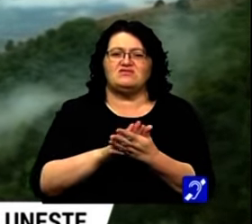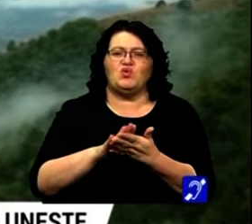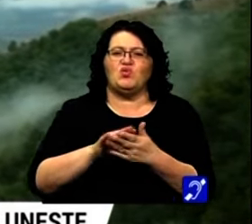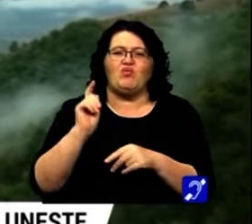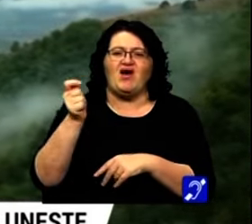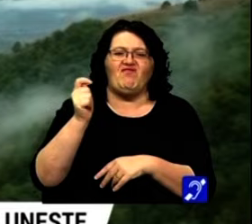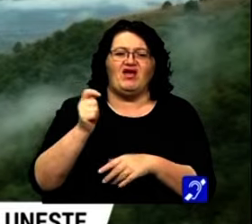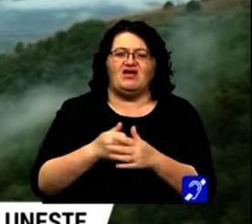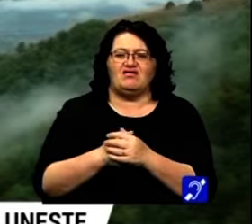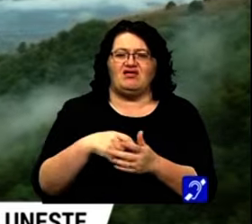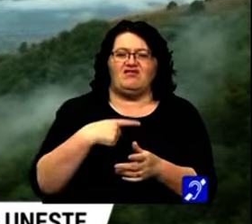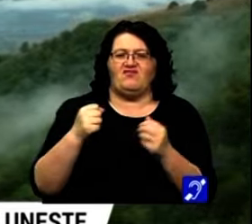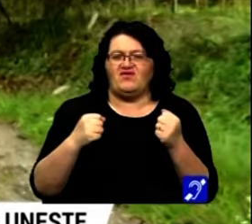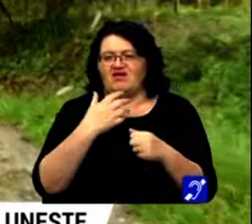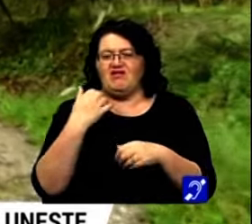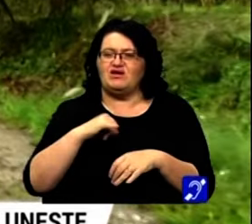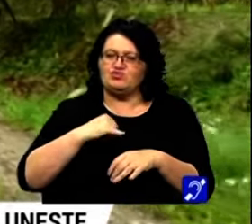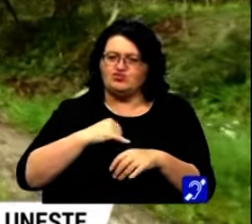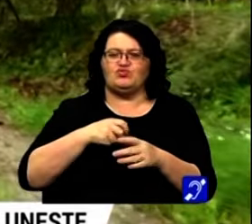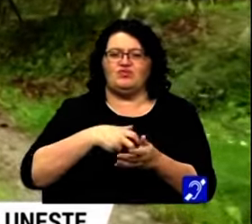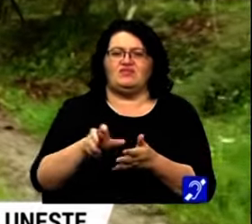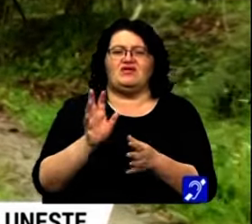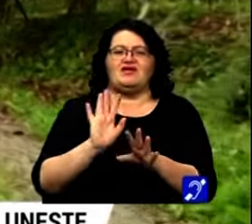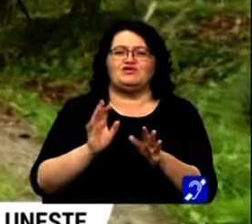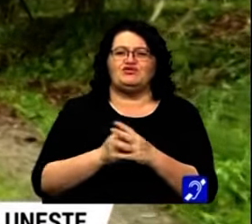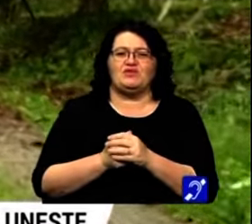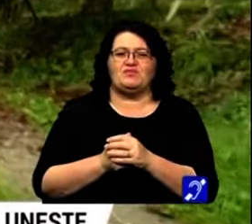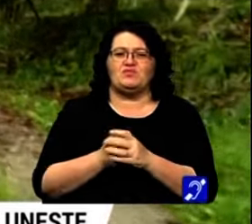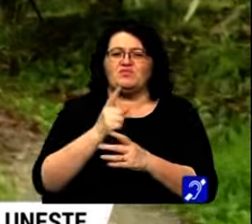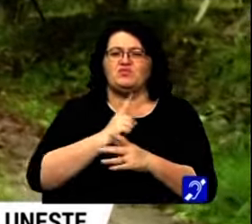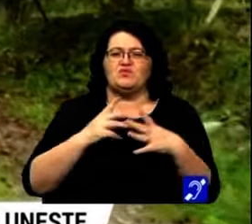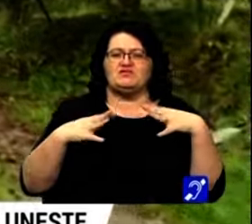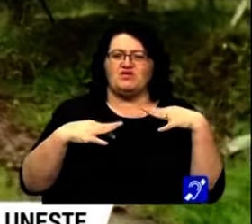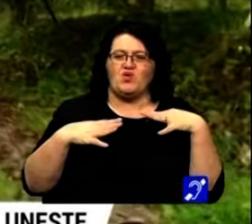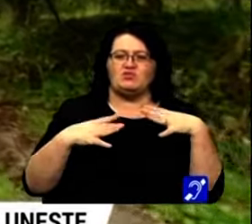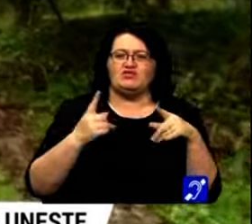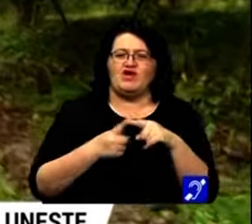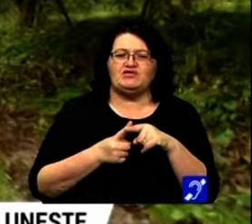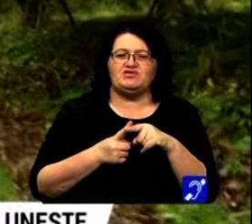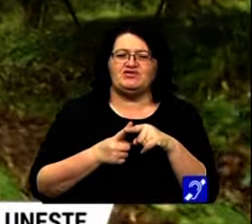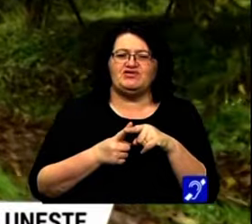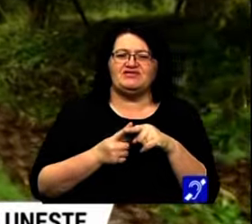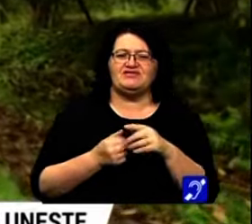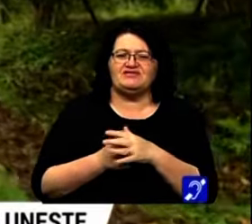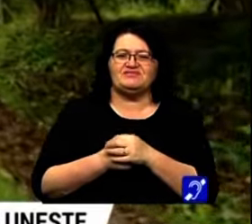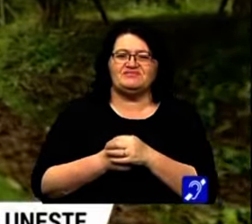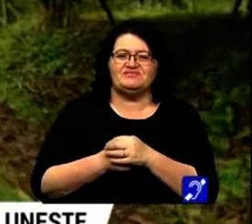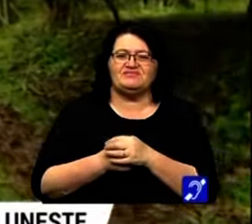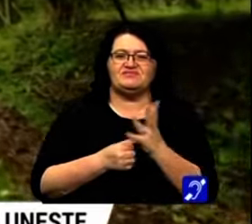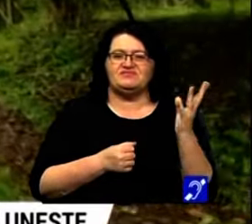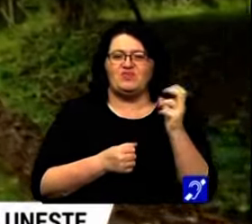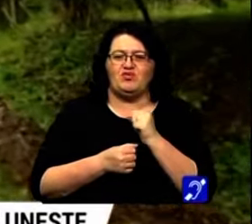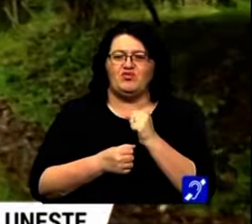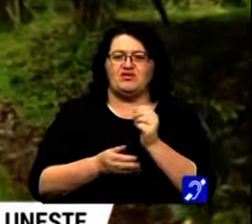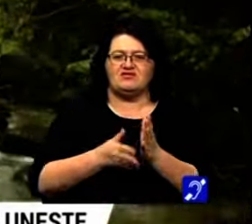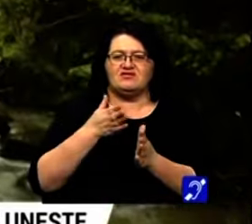este vremea afară. Așa că mi-a luat puțin concediu, mi-am luat